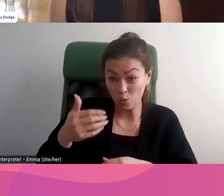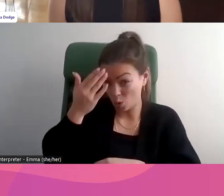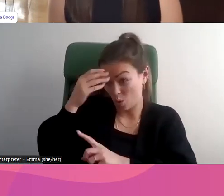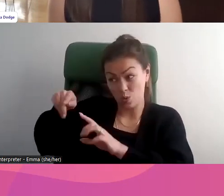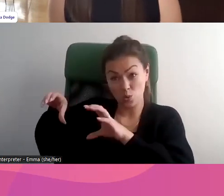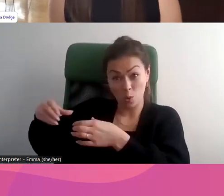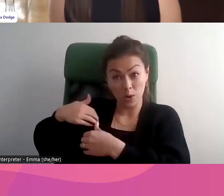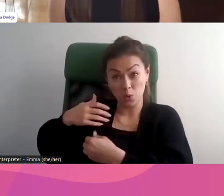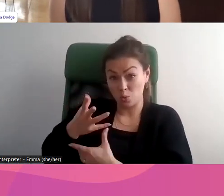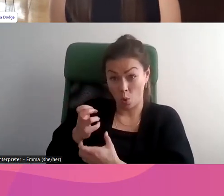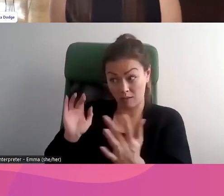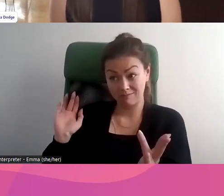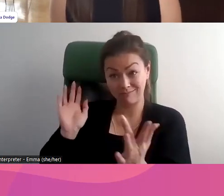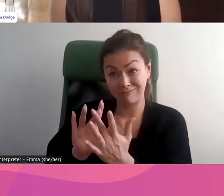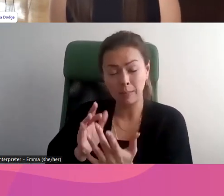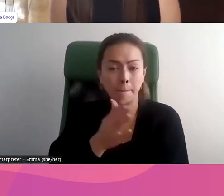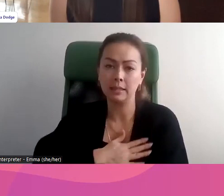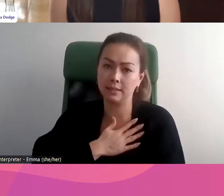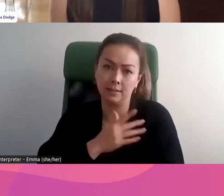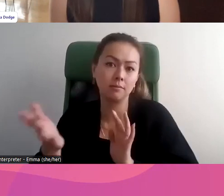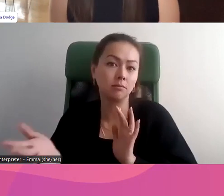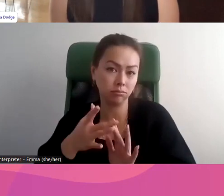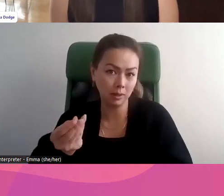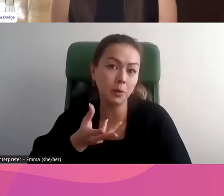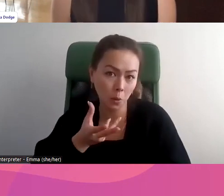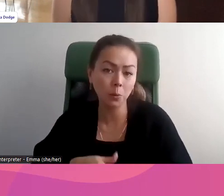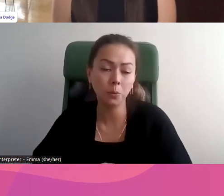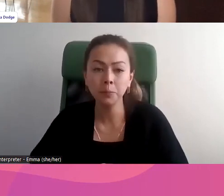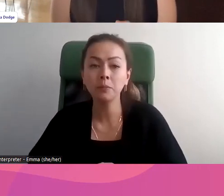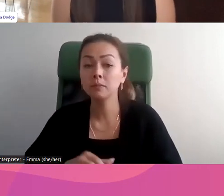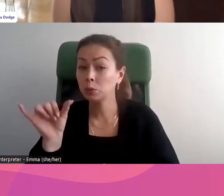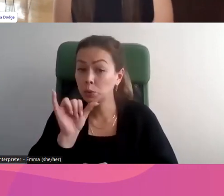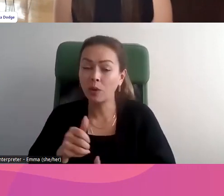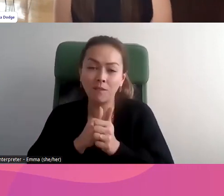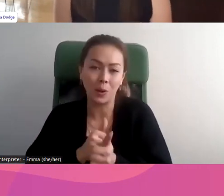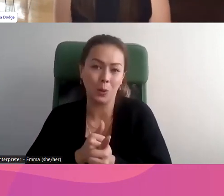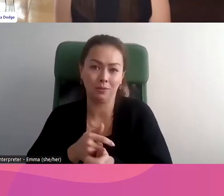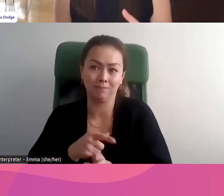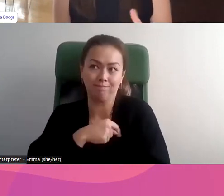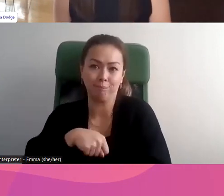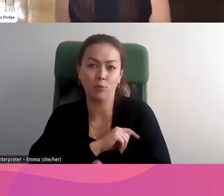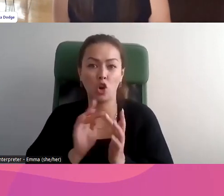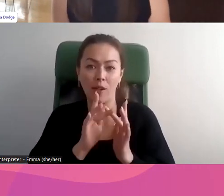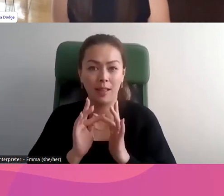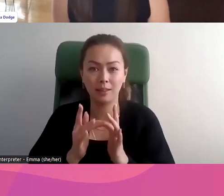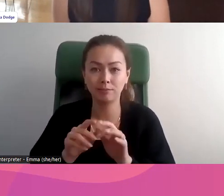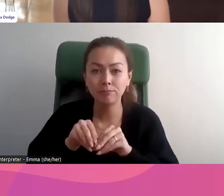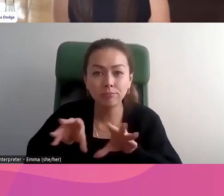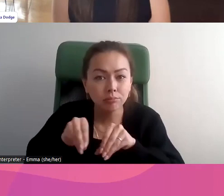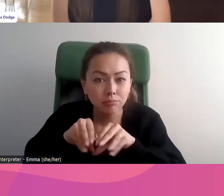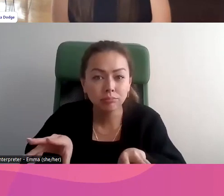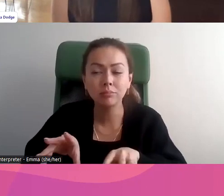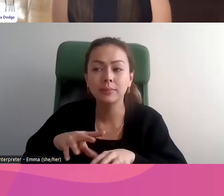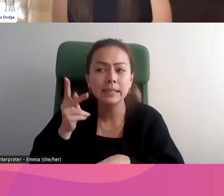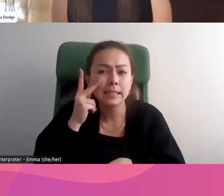besoin. Alors, si vous avez des jeunes à qui vous aimeriez qu parle, dites-le nous et vous pouvez nous trouver en ligne pour savoir ce que nous découvrons